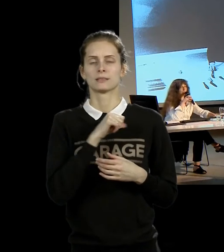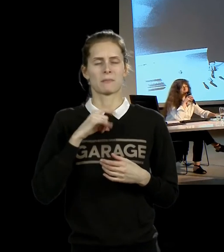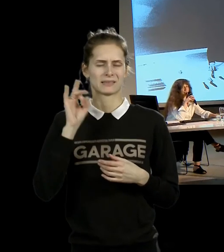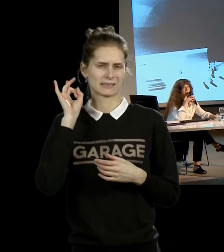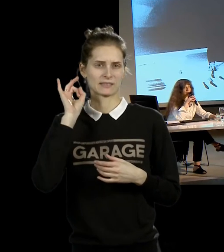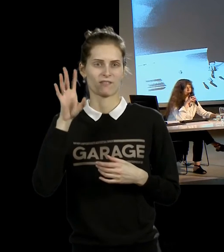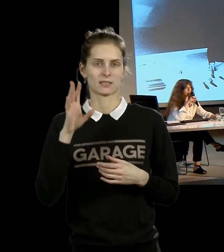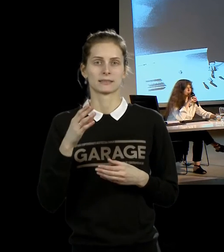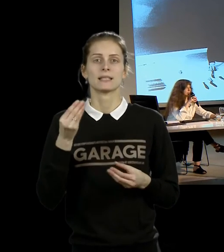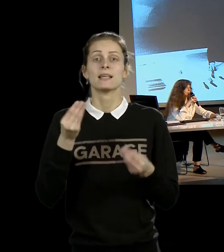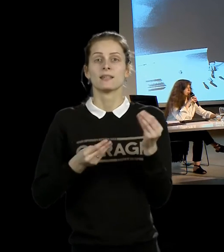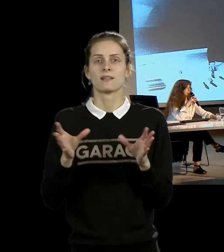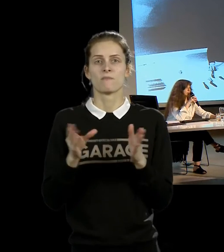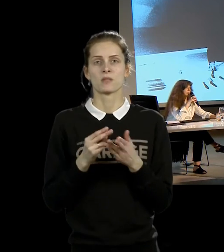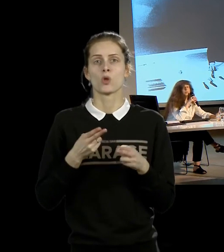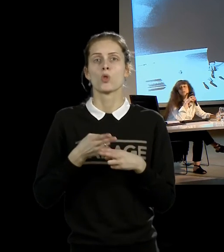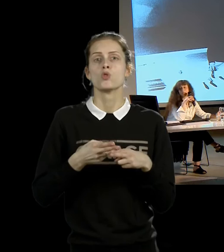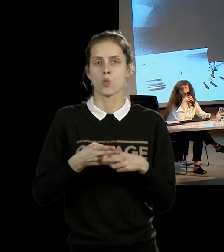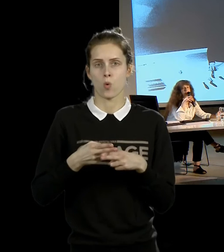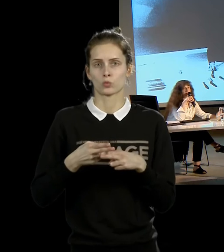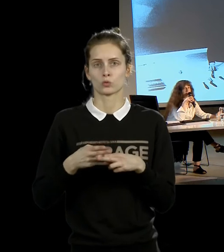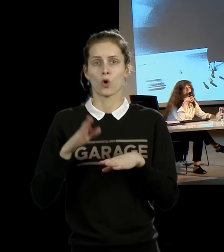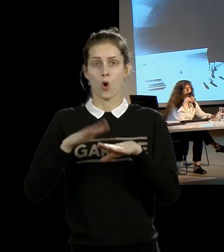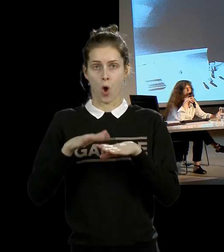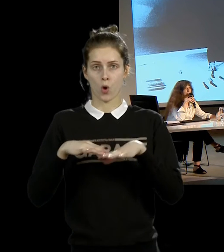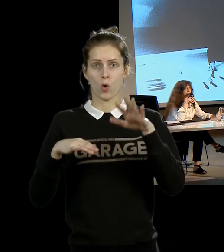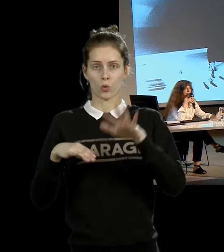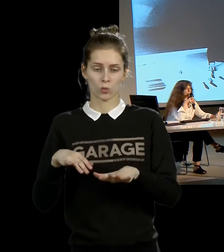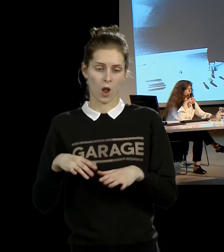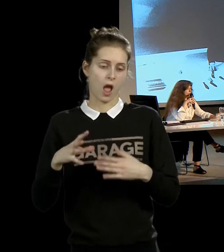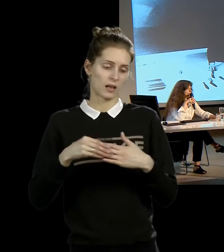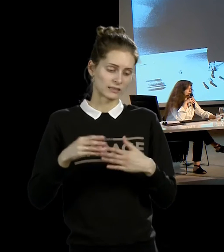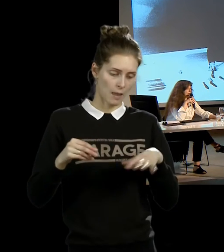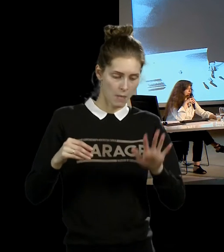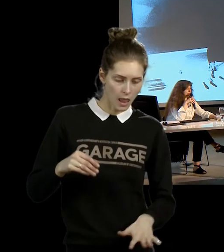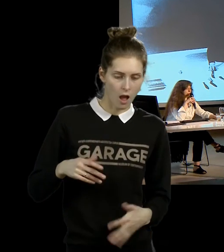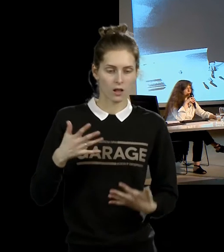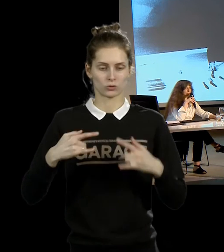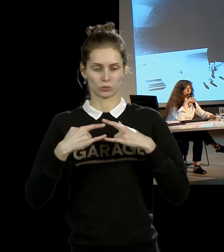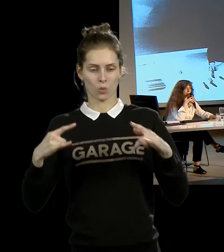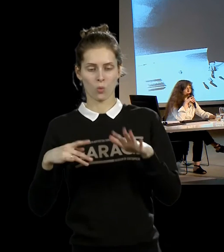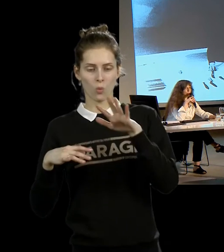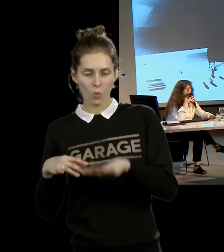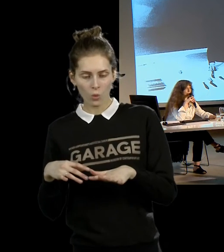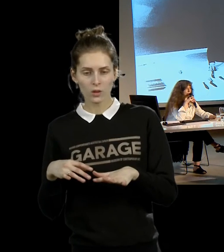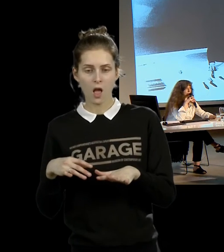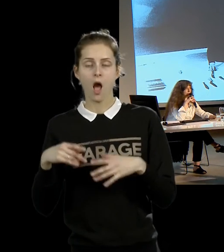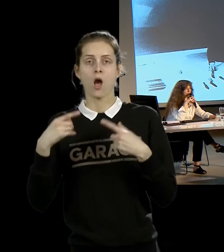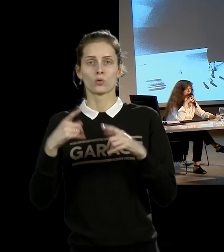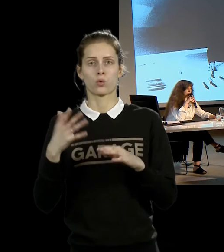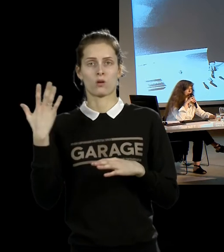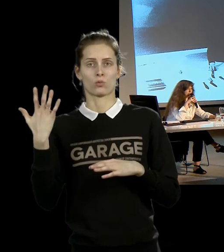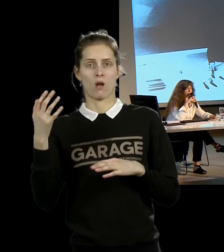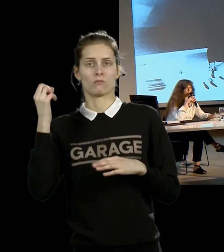рука должна кладется на землю или на стол, в другой руке